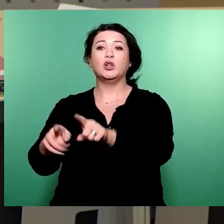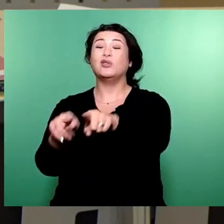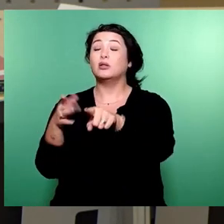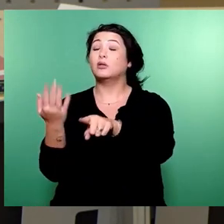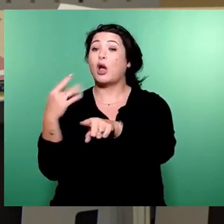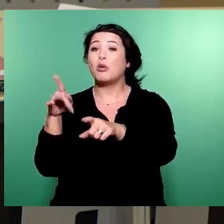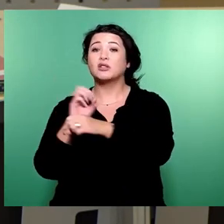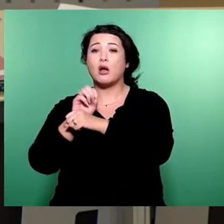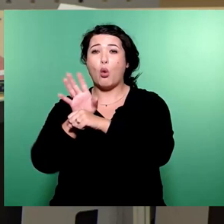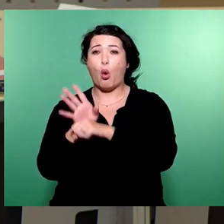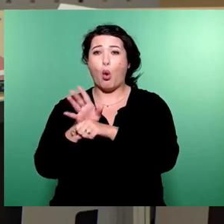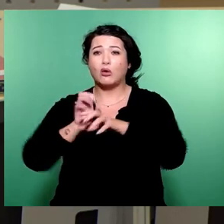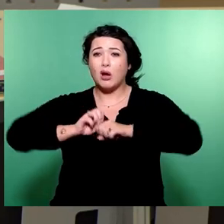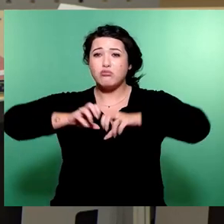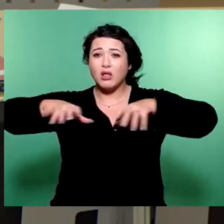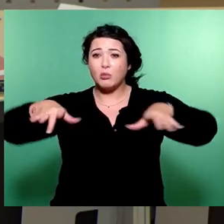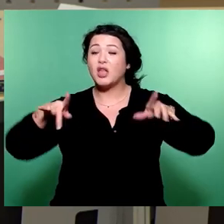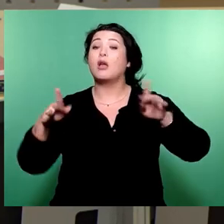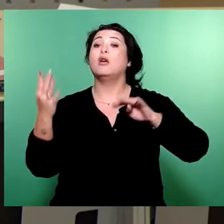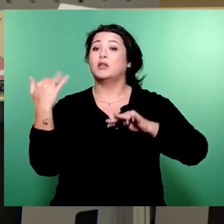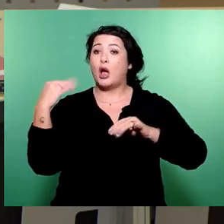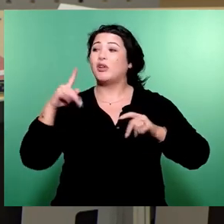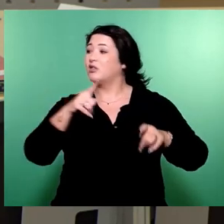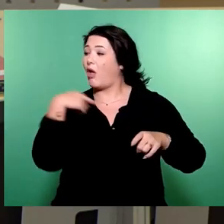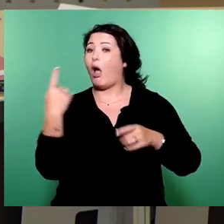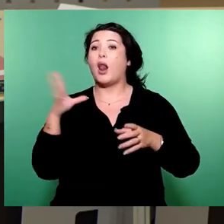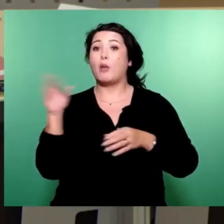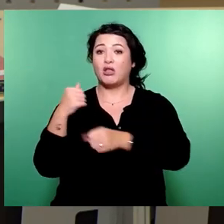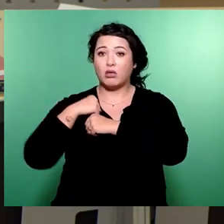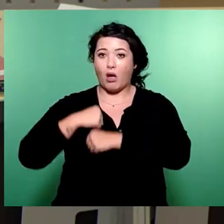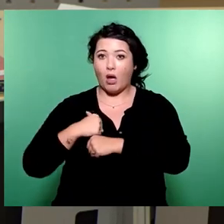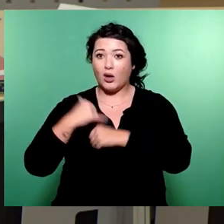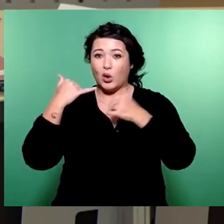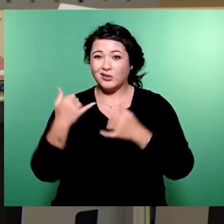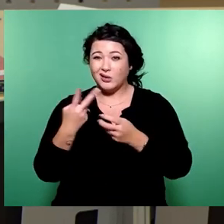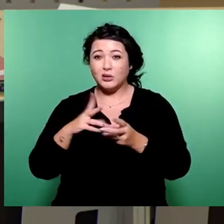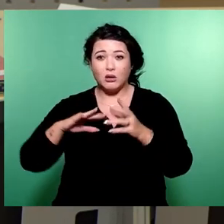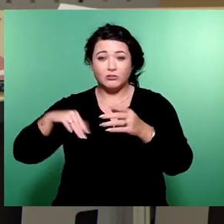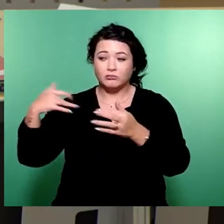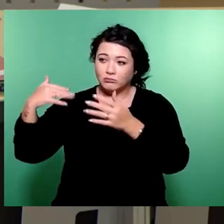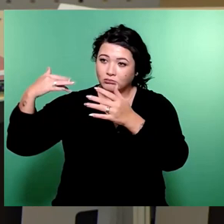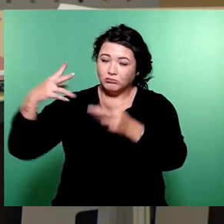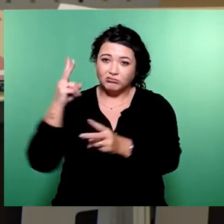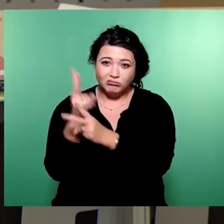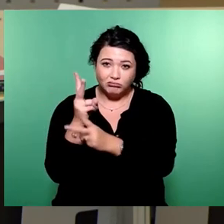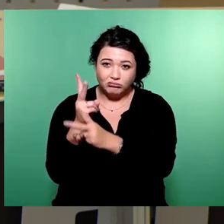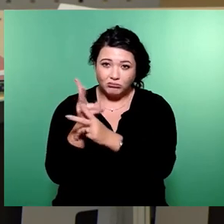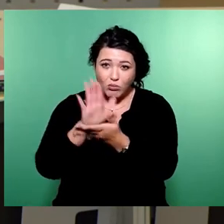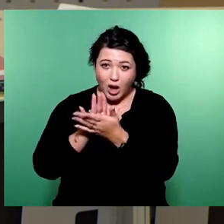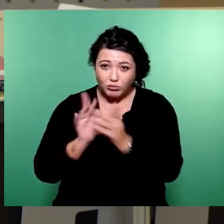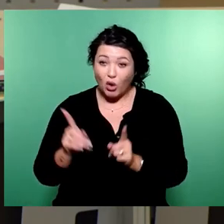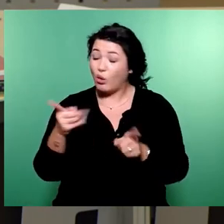Corona-Pandemie gerechtfertigt war und was wir mitgetragen haben, soll jetzt auf ewig fortgeschrieben werden und diese Koalition macht mit.